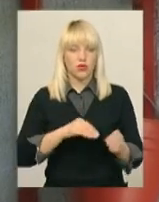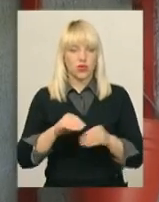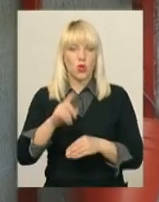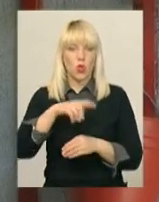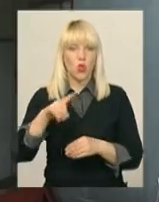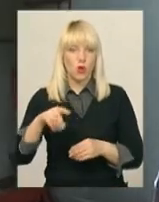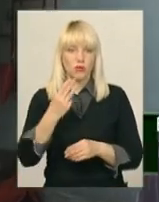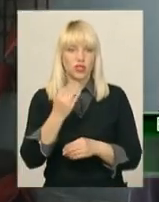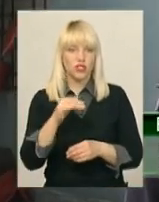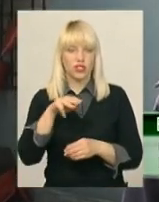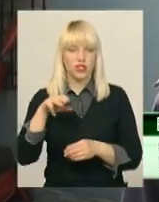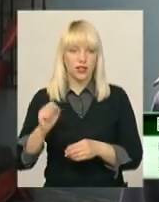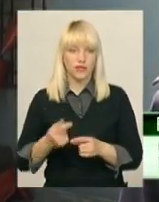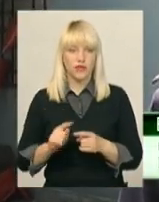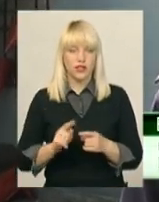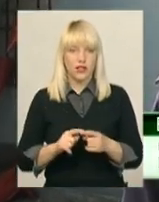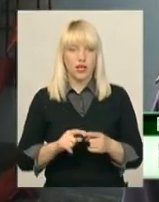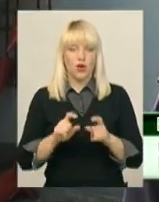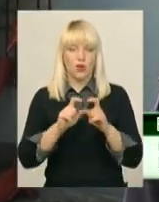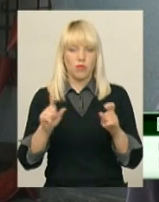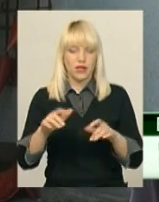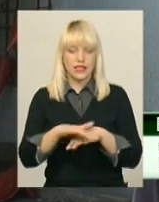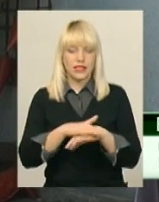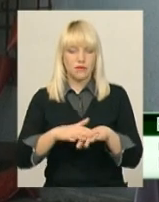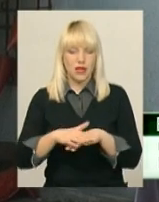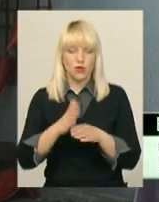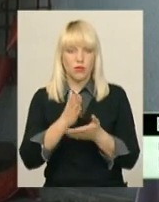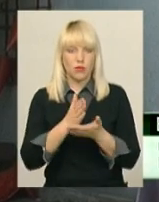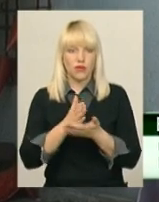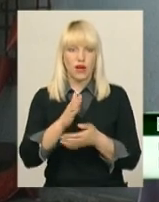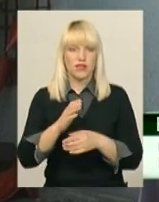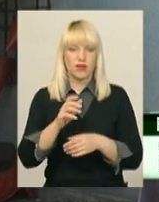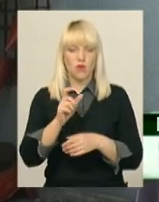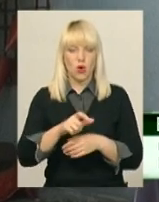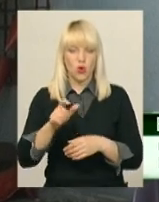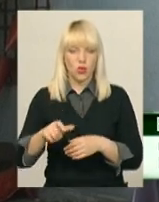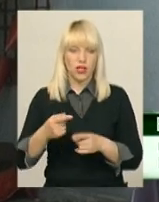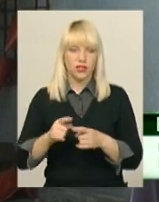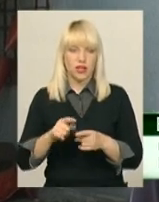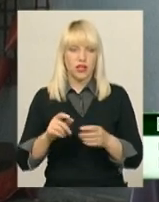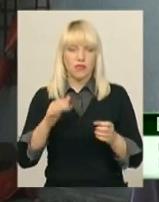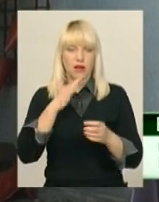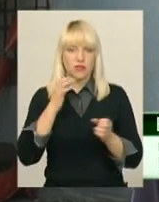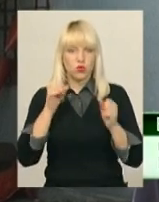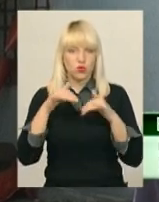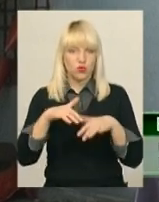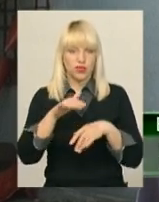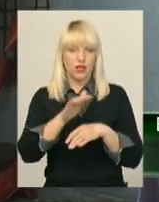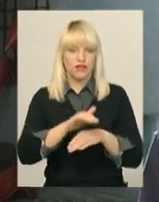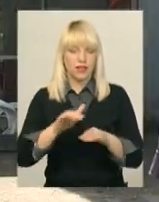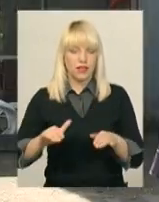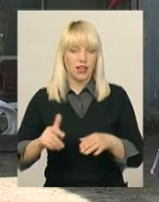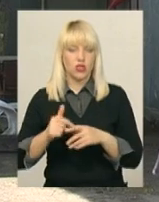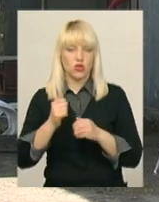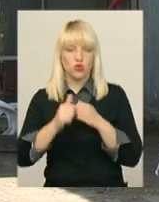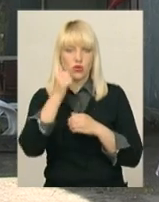Це об'єкти з масовим перебуванням людей, тут є велике скупчення дітей, переважно ми такі перевірки здійснюємо щорічно.